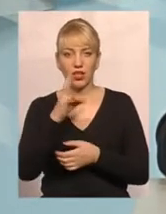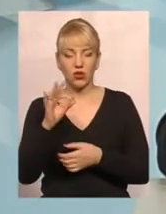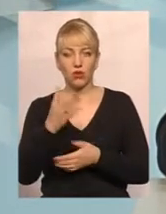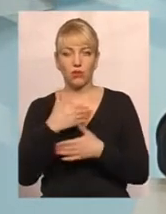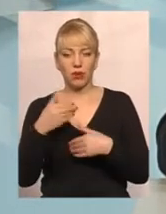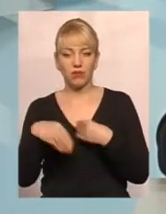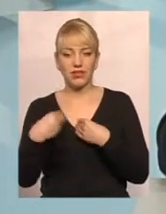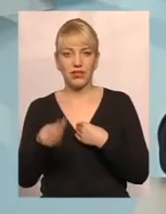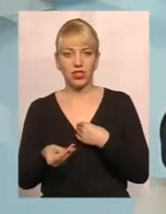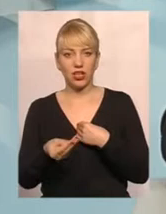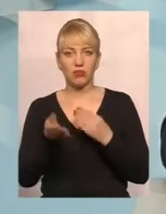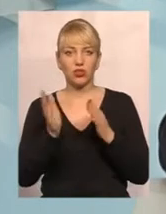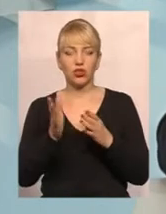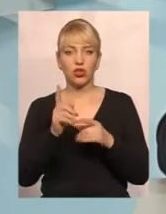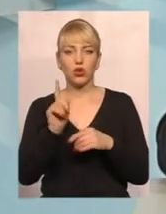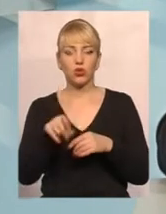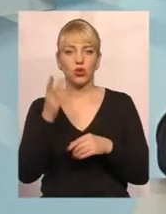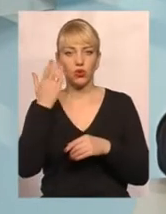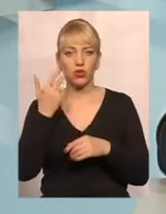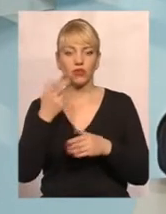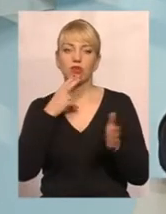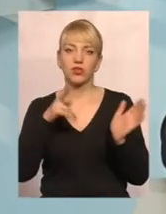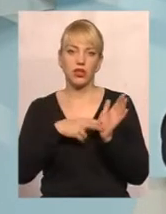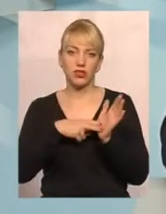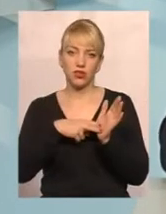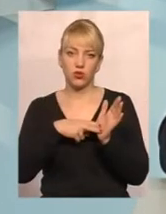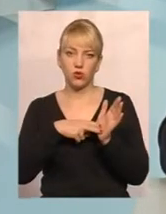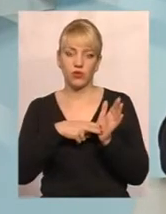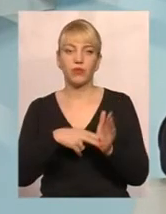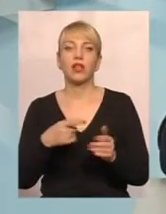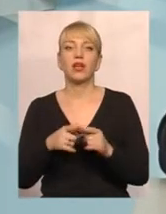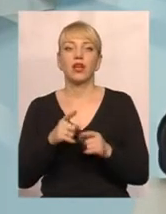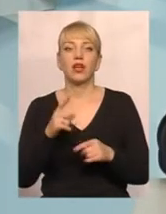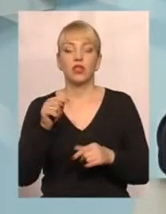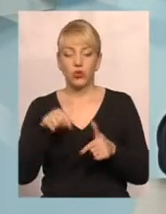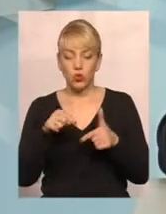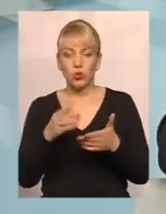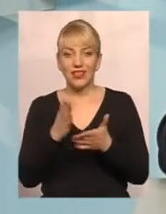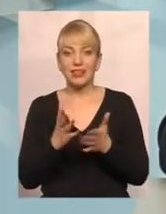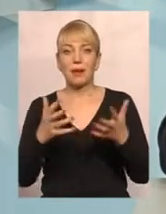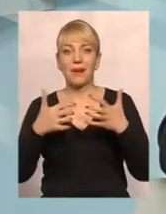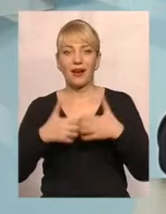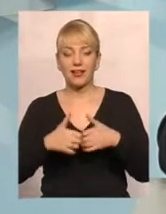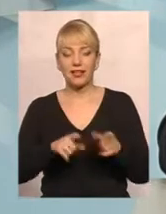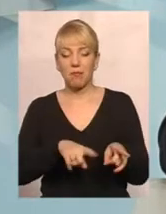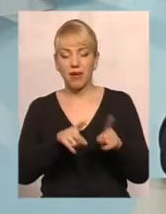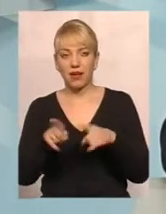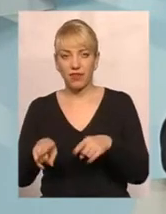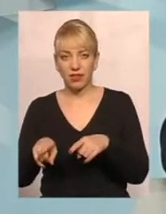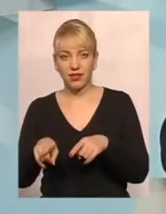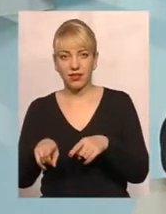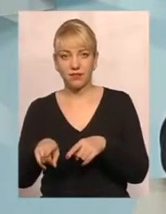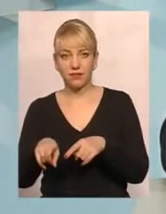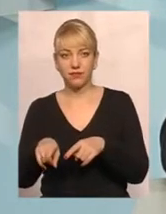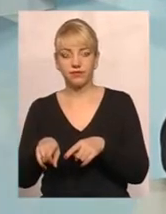призначаємо тільки тоді, коли вони вже там зареєструються. Тобто сьогодні існує механізм переведення, скажімо так,